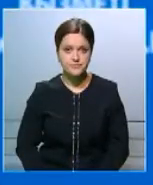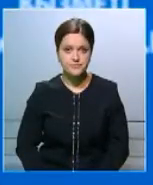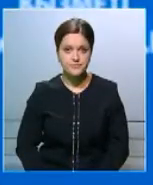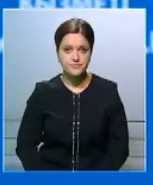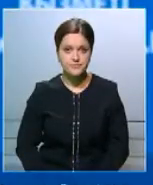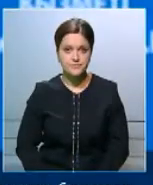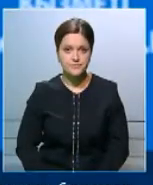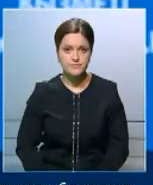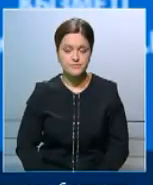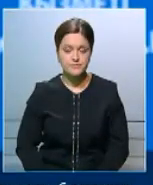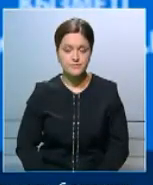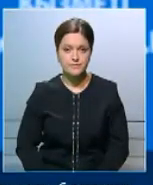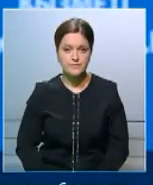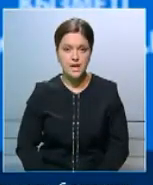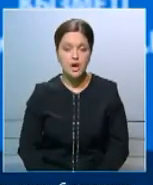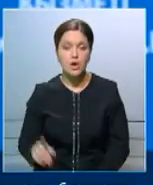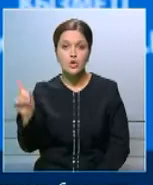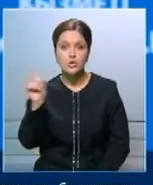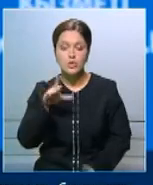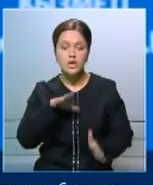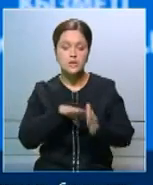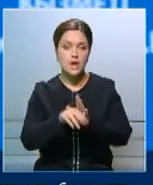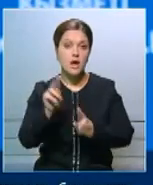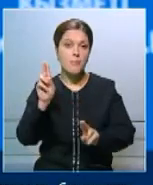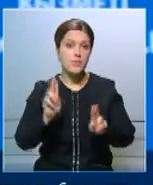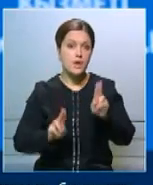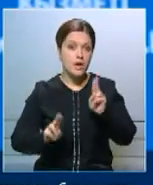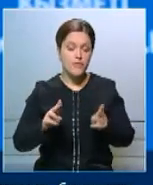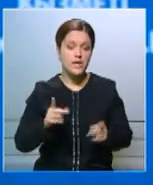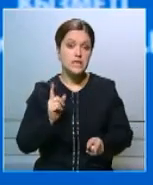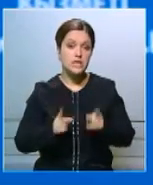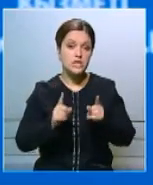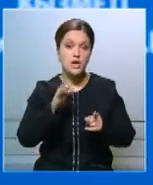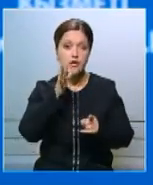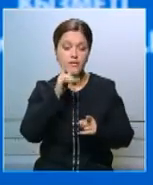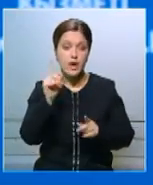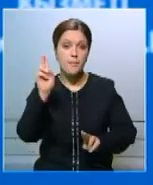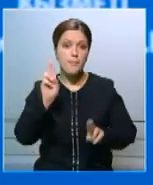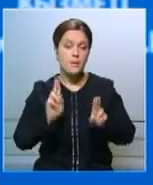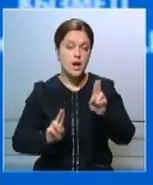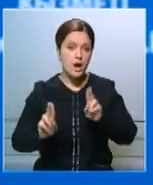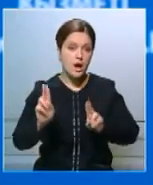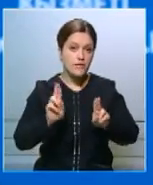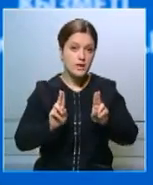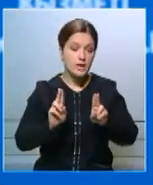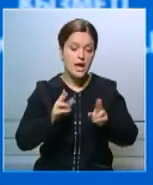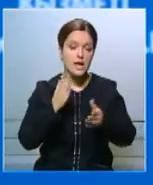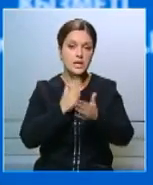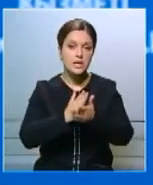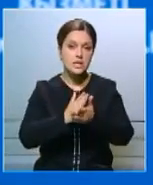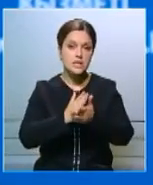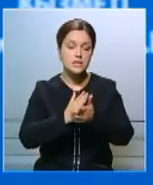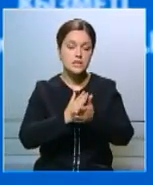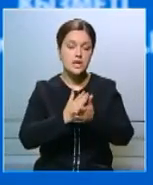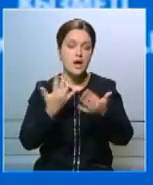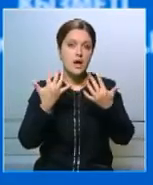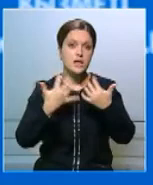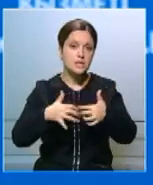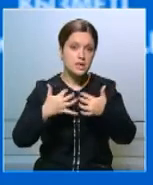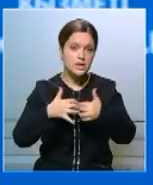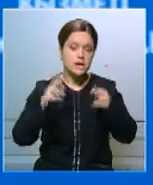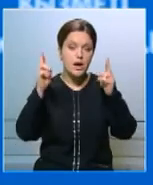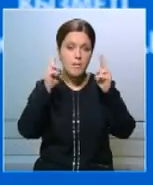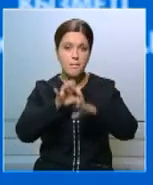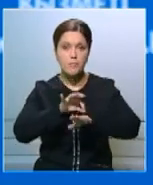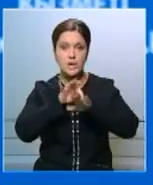касается критериев, в настоящее время эти стандарты, правила оценки проведения